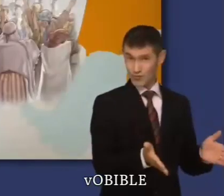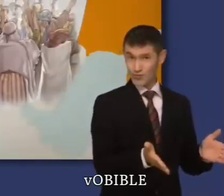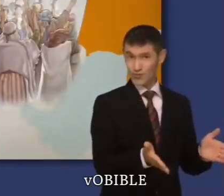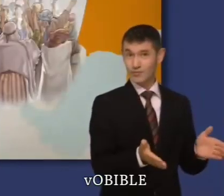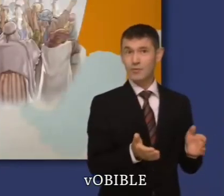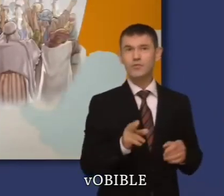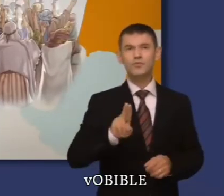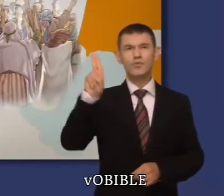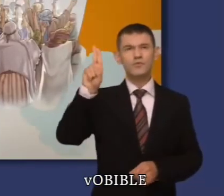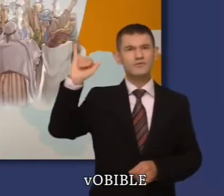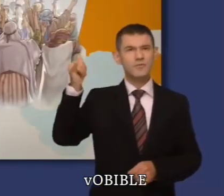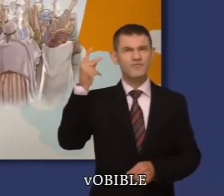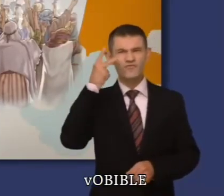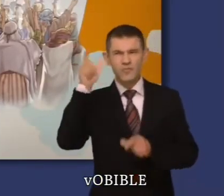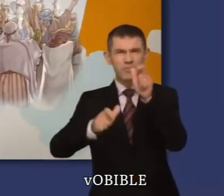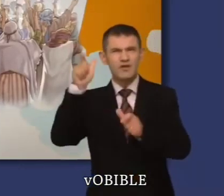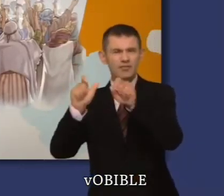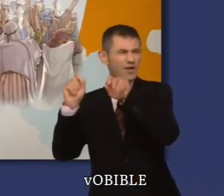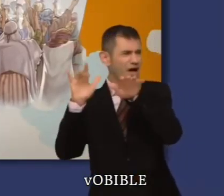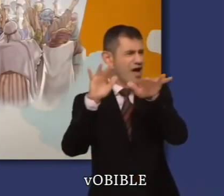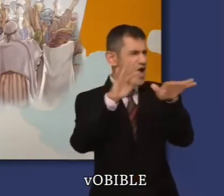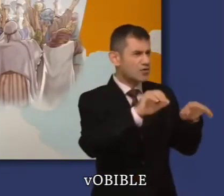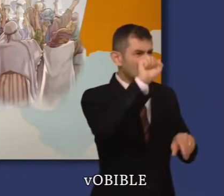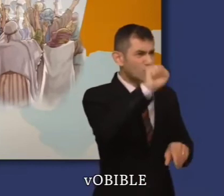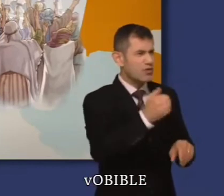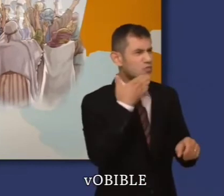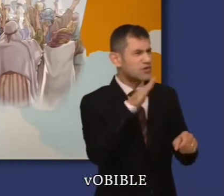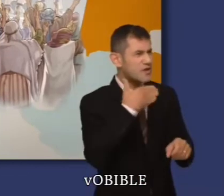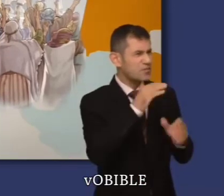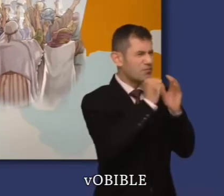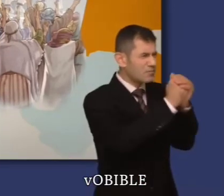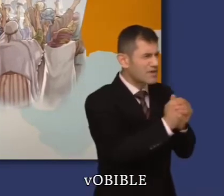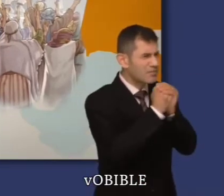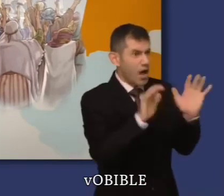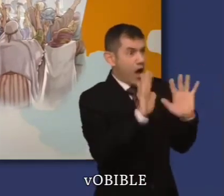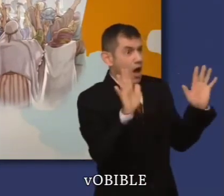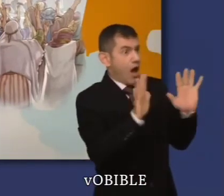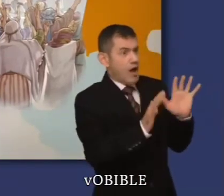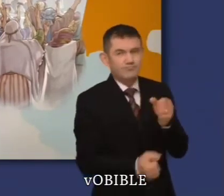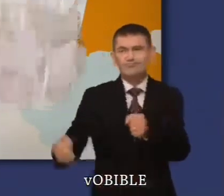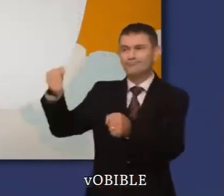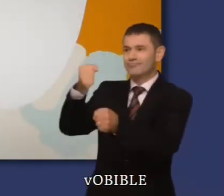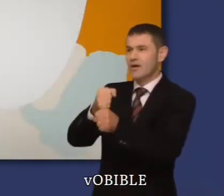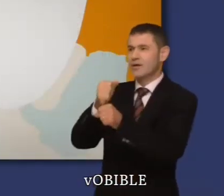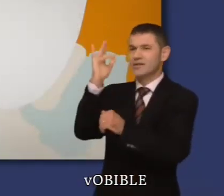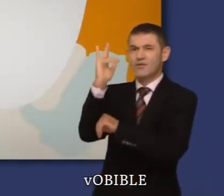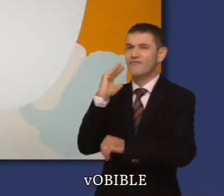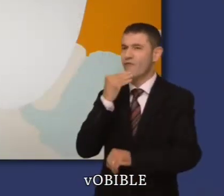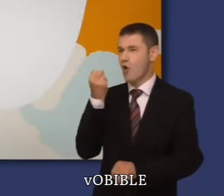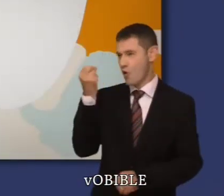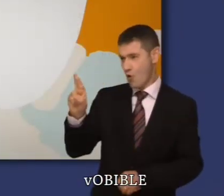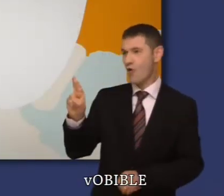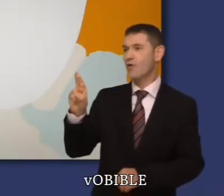Jéroboam établit le culte des Vaudor pour décourager ses sujets d'adorer Jéhovah à Jérusalem. L'idolâtrie